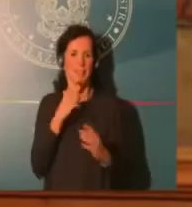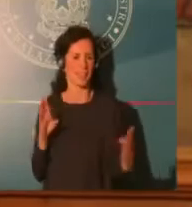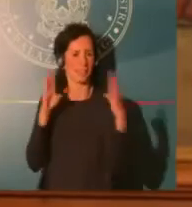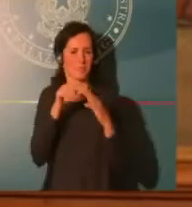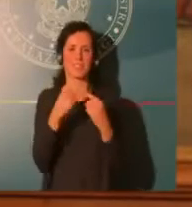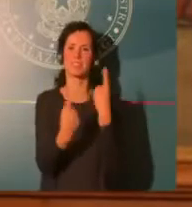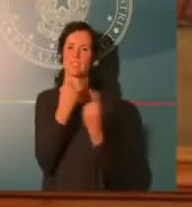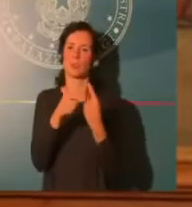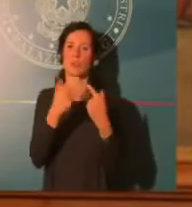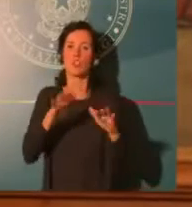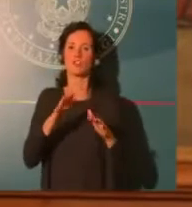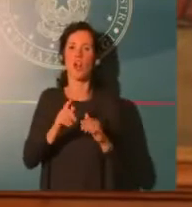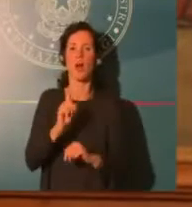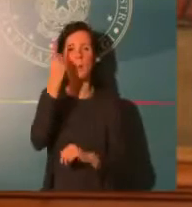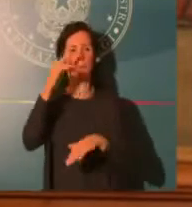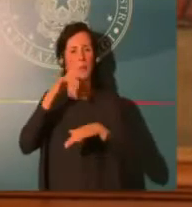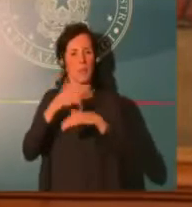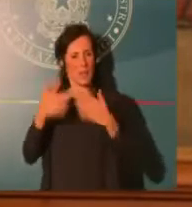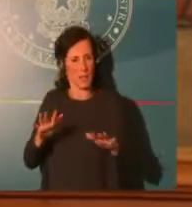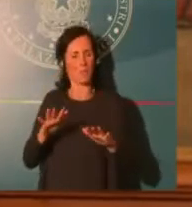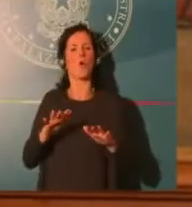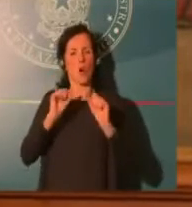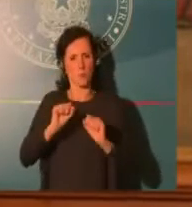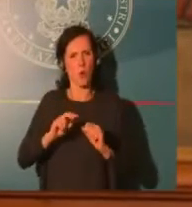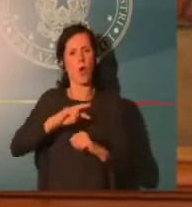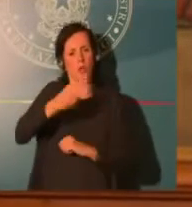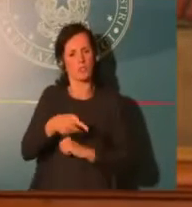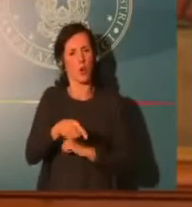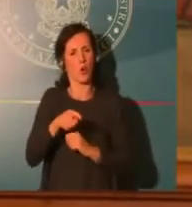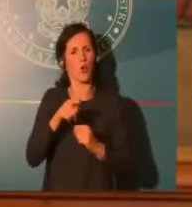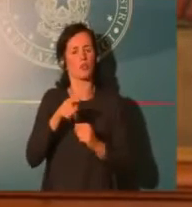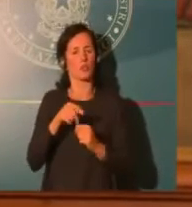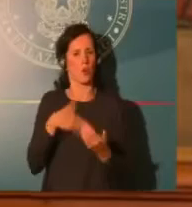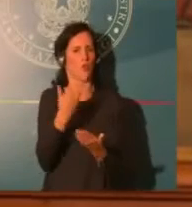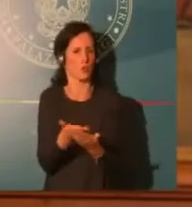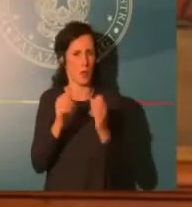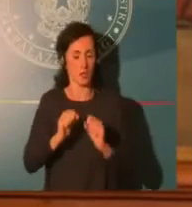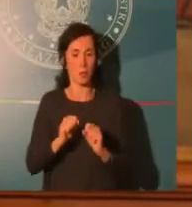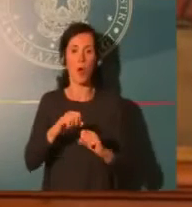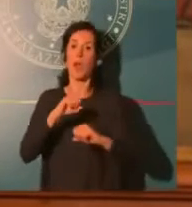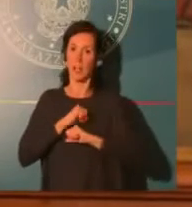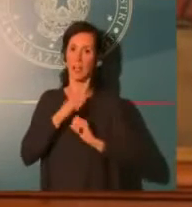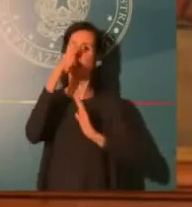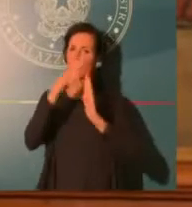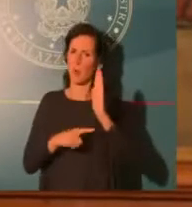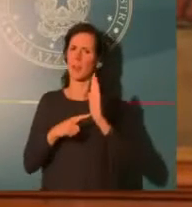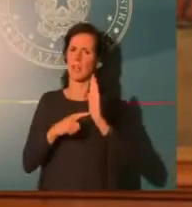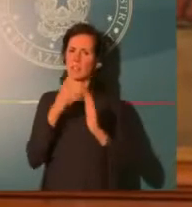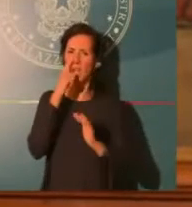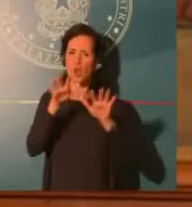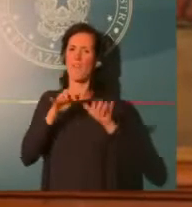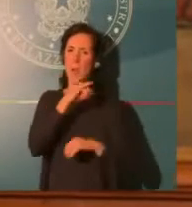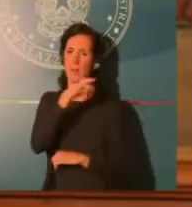di novembre di avere tutti i bonifici effettuati da parte dell'Agenzia delle Entrate. Abbiamo scelto di